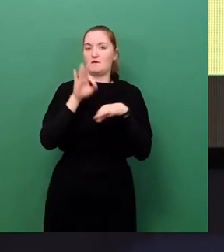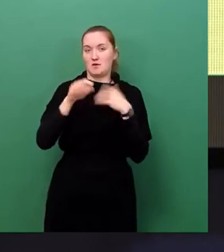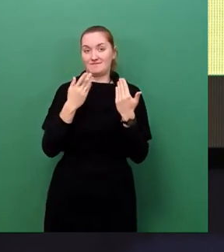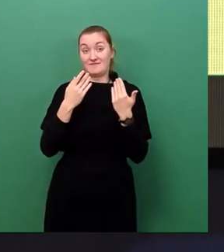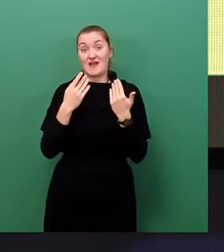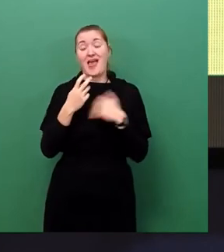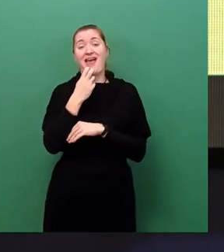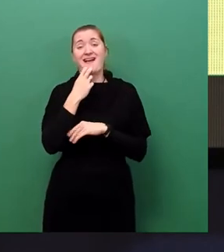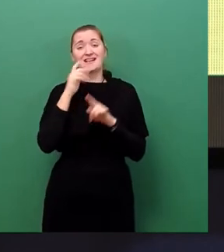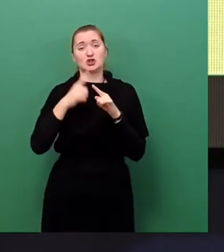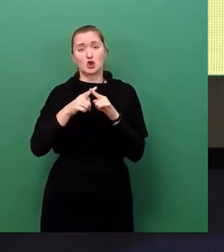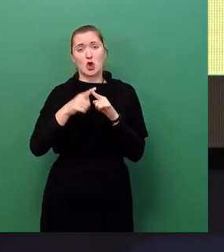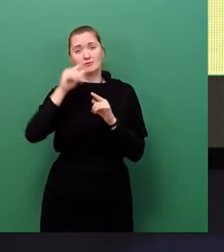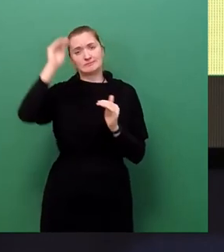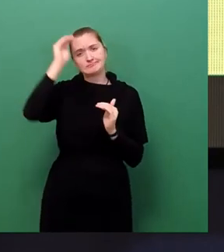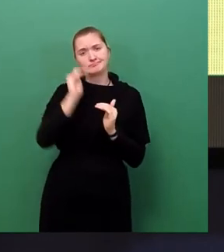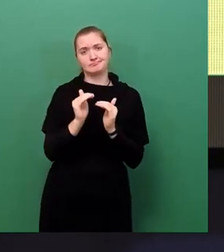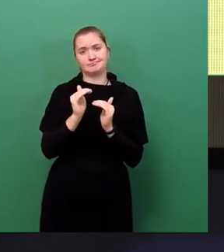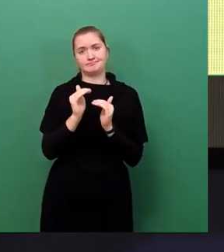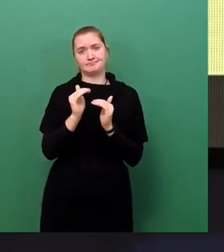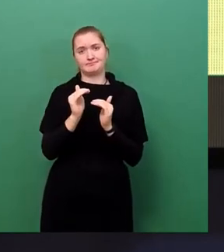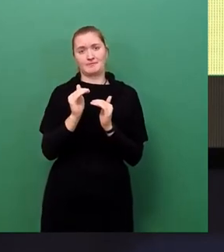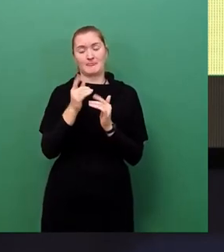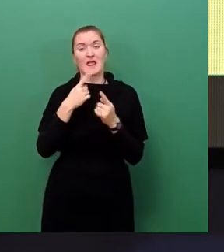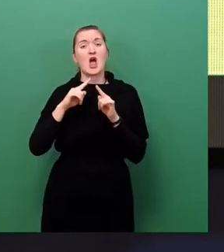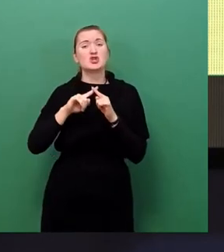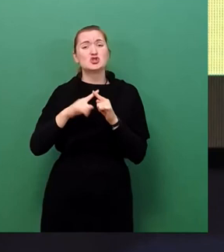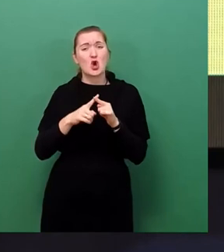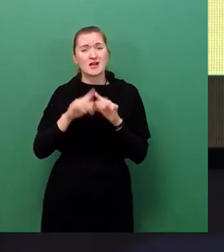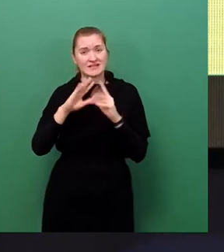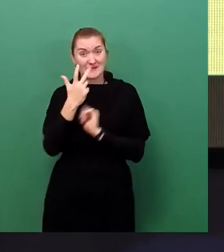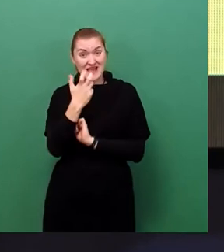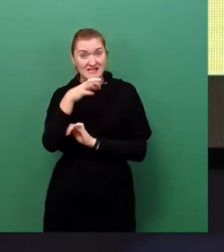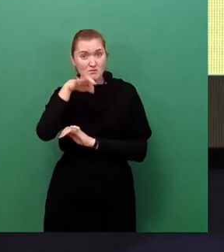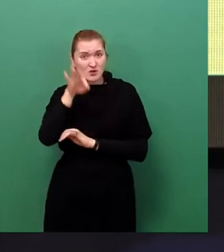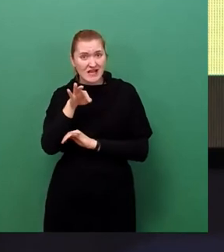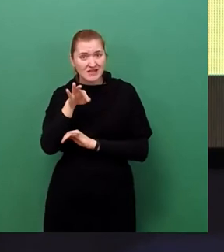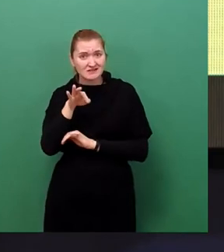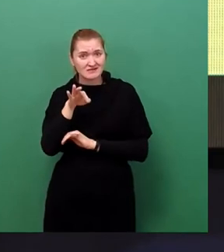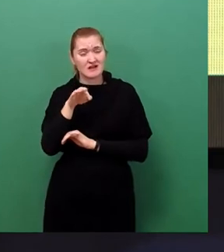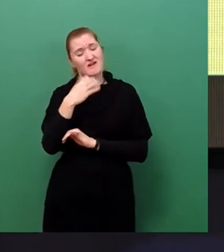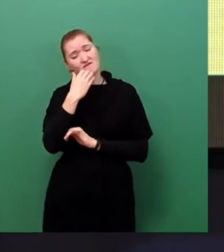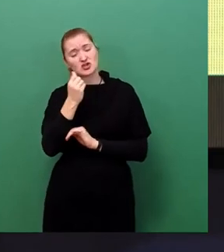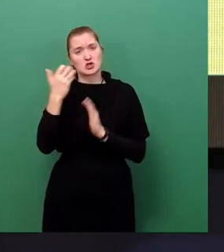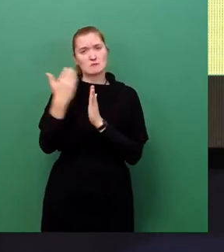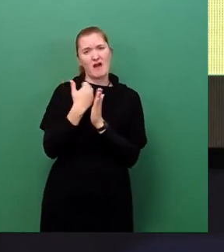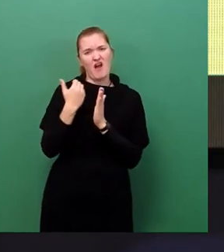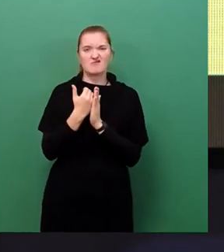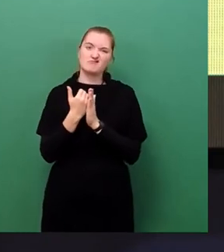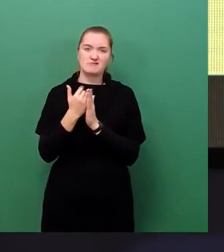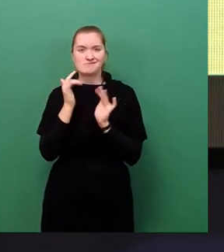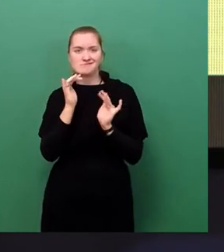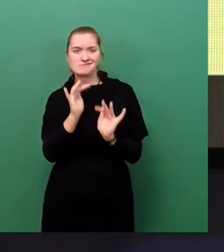Die angeblich zum Sparen anregenden Steuer von 30%, etwa den Gesamtpreis ausmacht, in manchen Bereichen